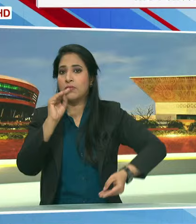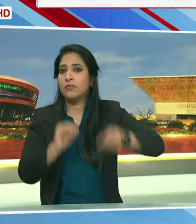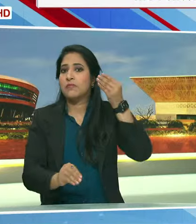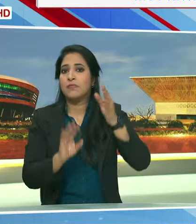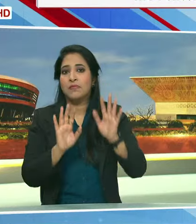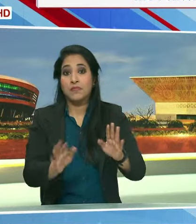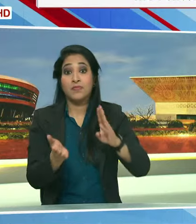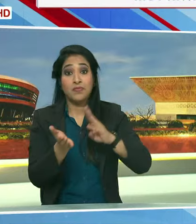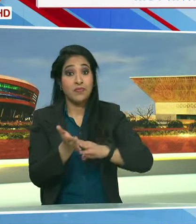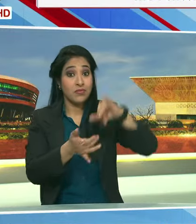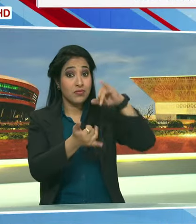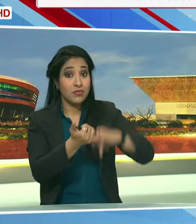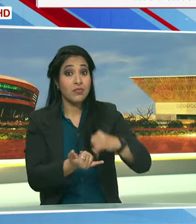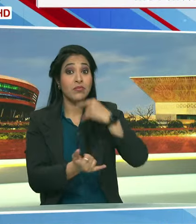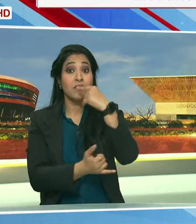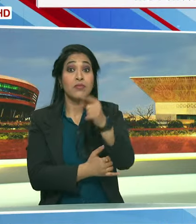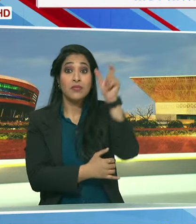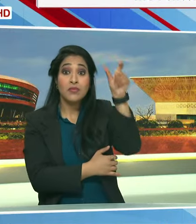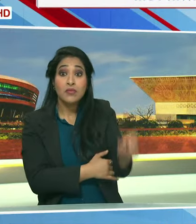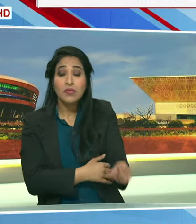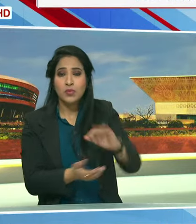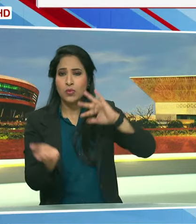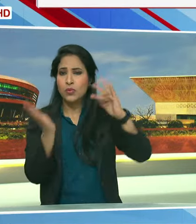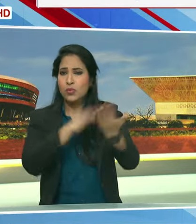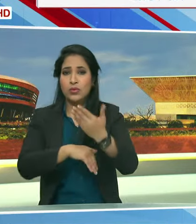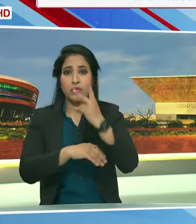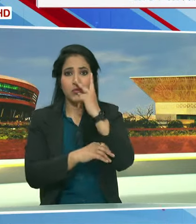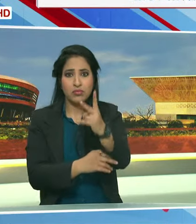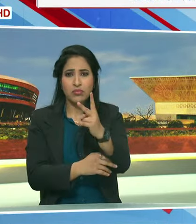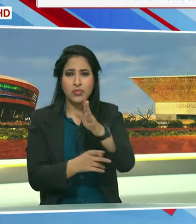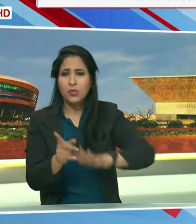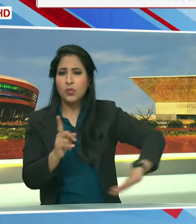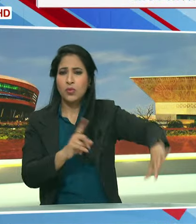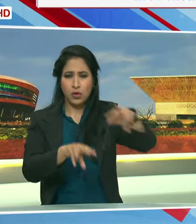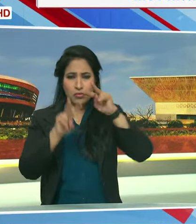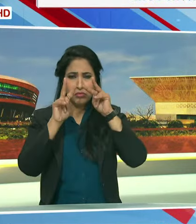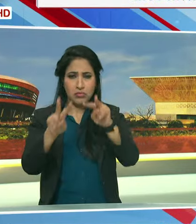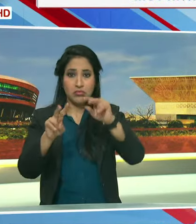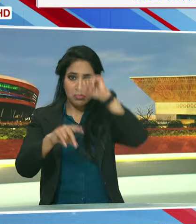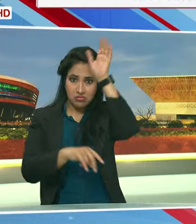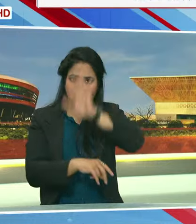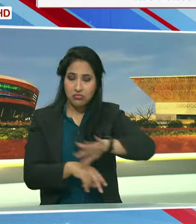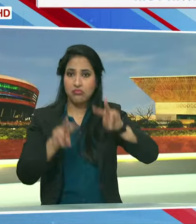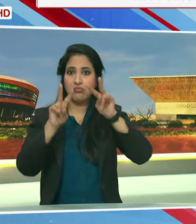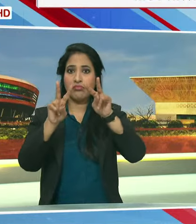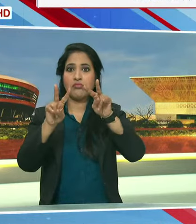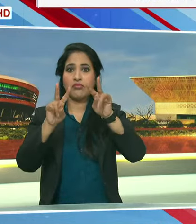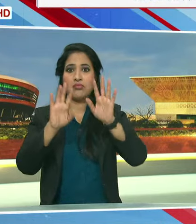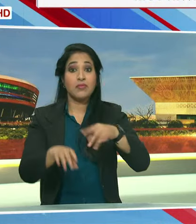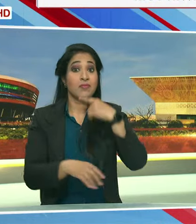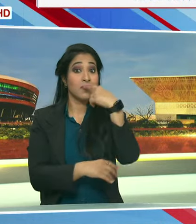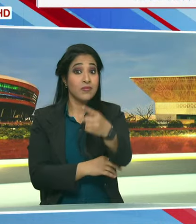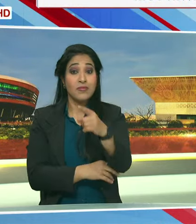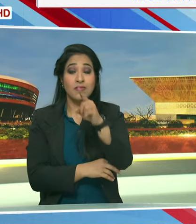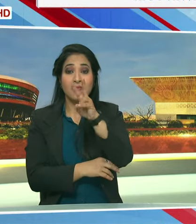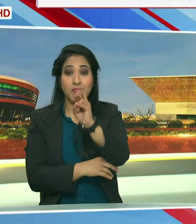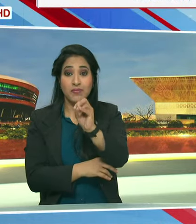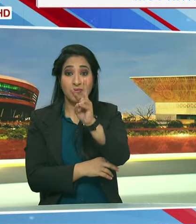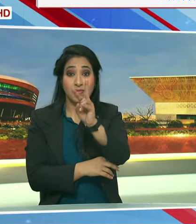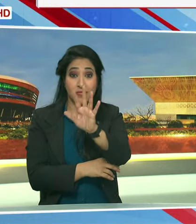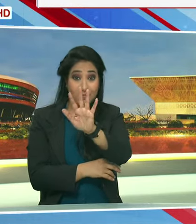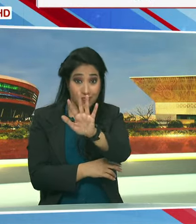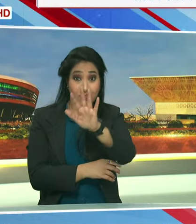मार्टीन सोरेल ने कहा कि पूरे विश्व बिरादरी की नजर भारत पर है उन्होंने कहा कि वर्ष